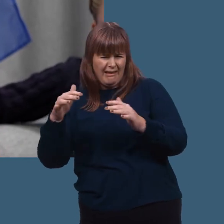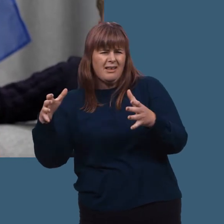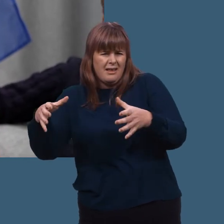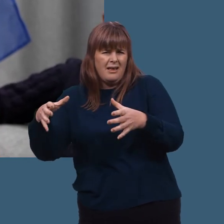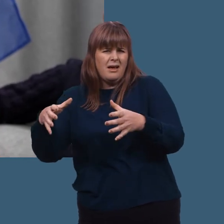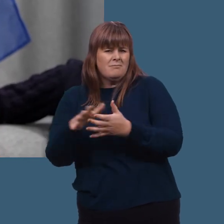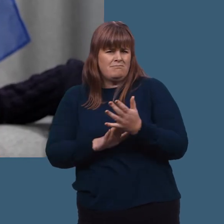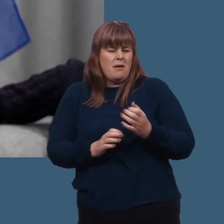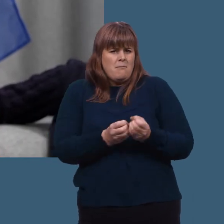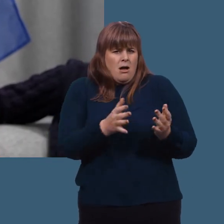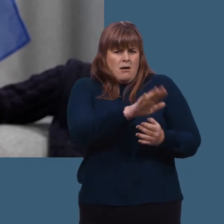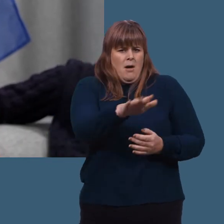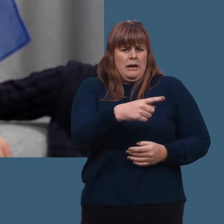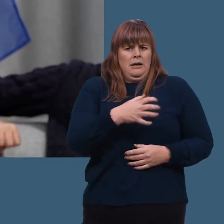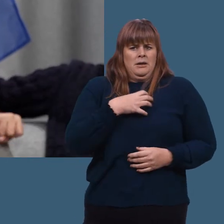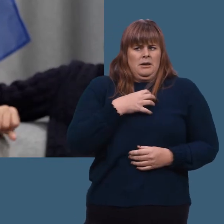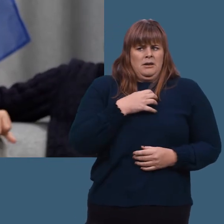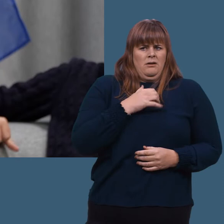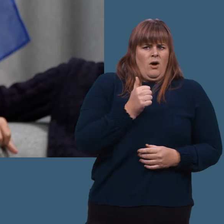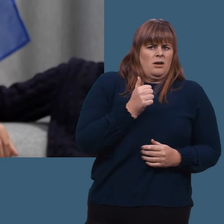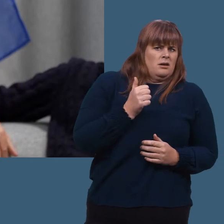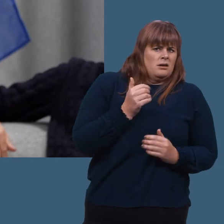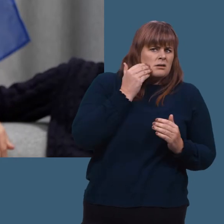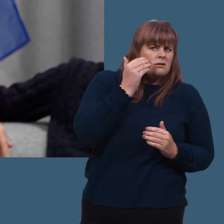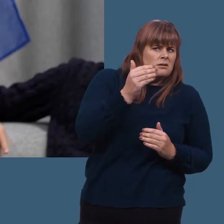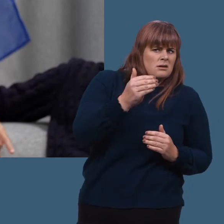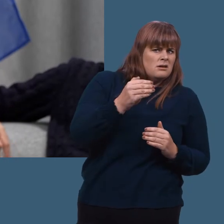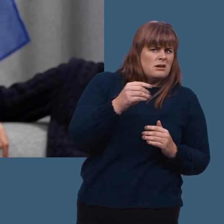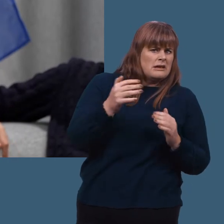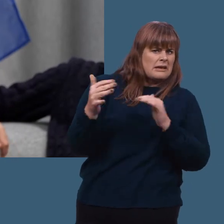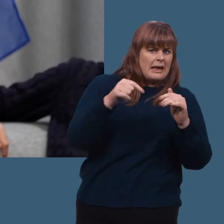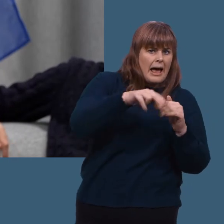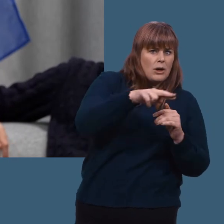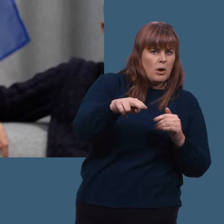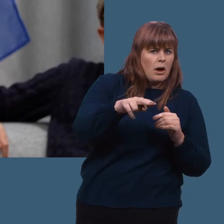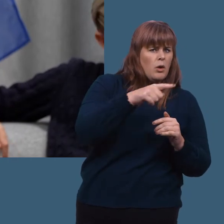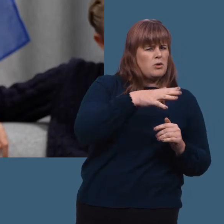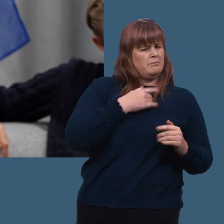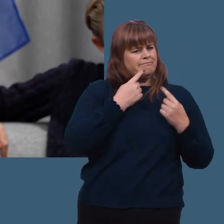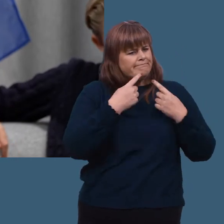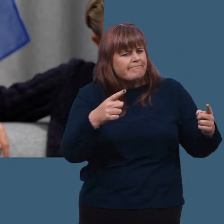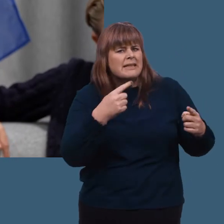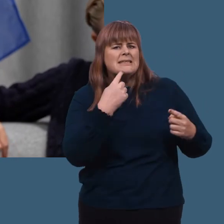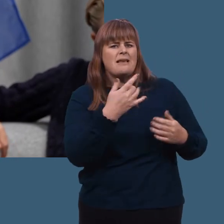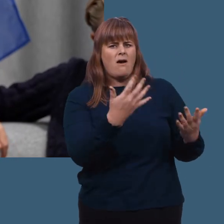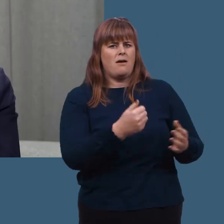Så derfor er det jo sikkert ganske mange barn som er redde for at det blir krig i Norge. Er det noe du har lyst til å si til dem?